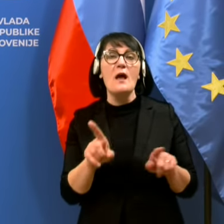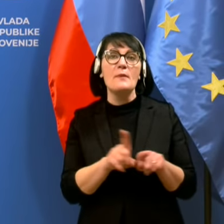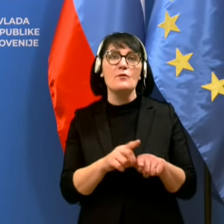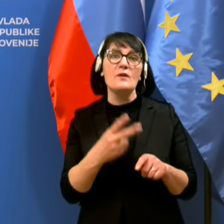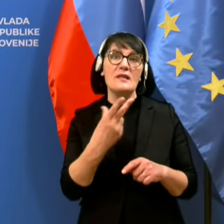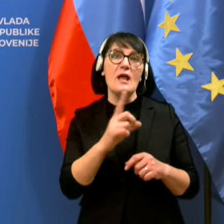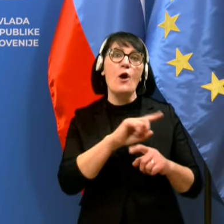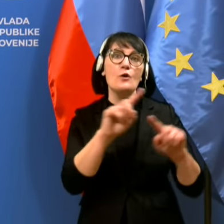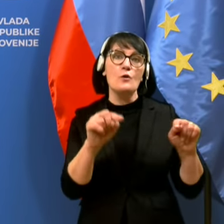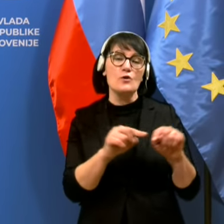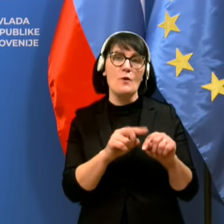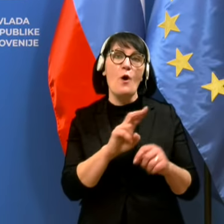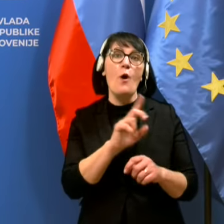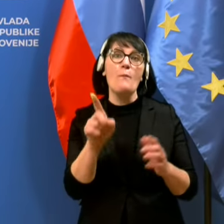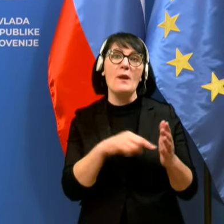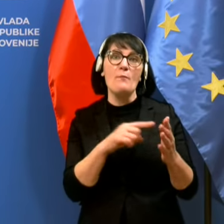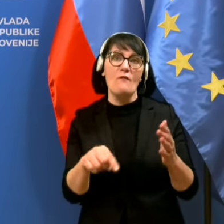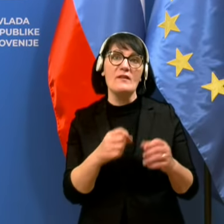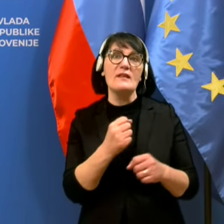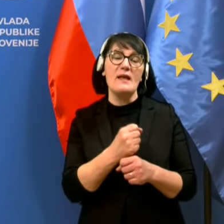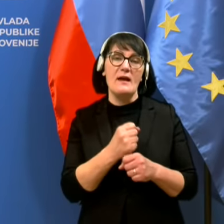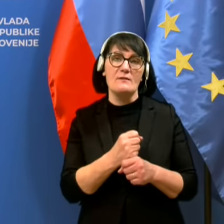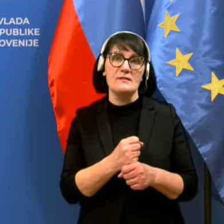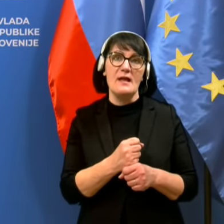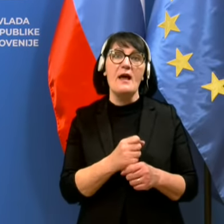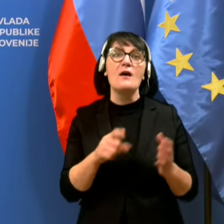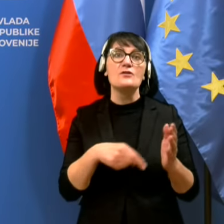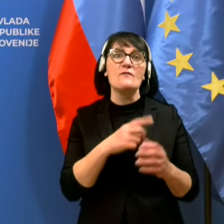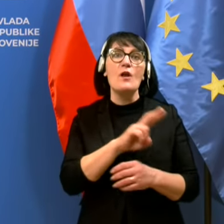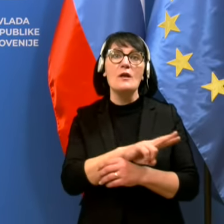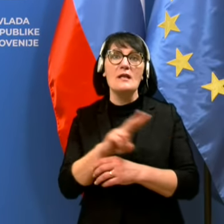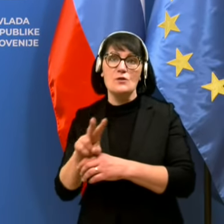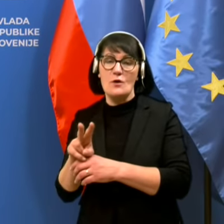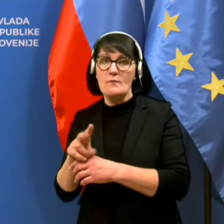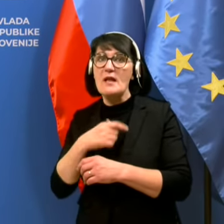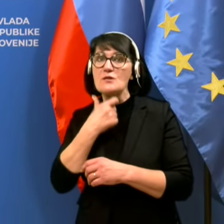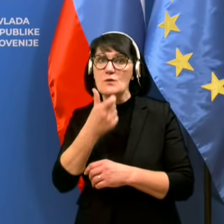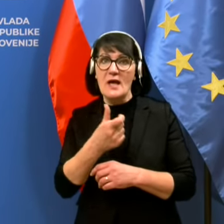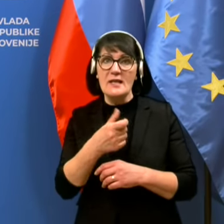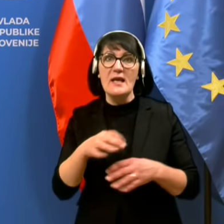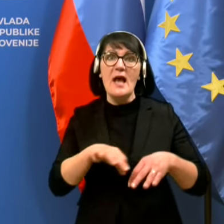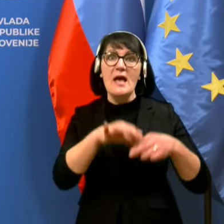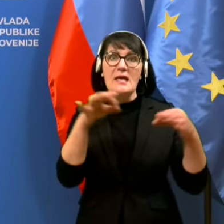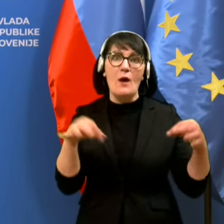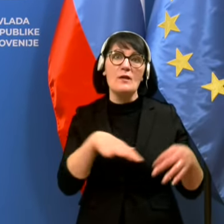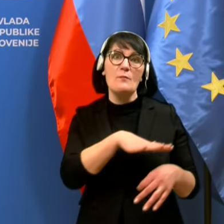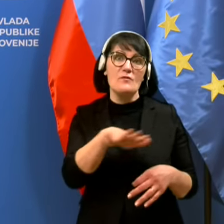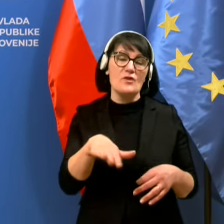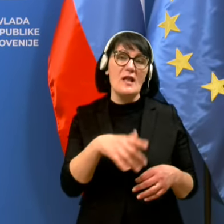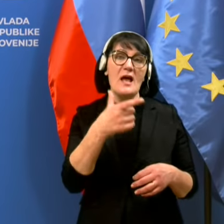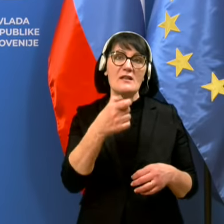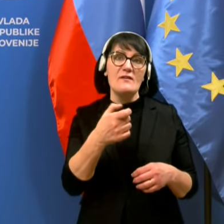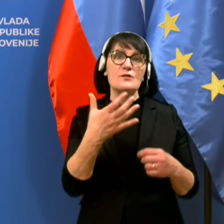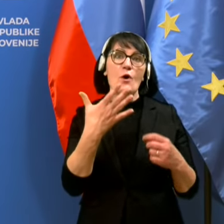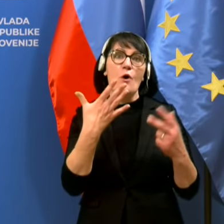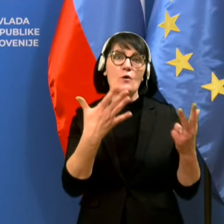3 odločbe o prepovedi dejavnosti. Število nadzorov na zunanih javnih površinah je bilo 258, pri